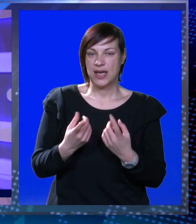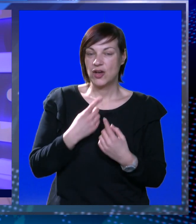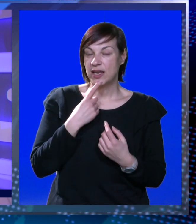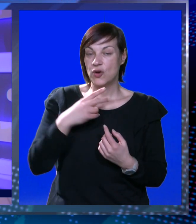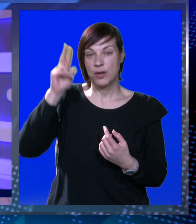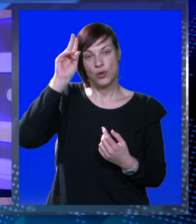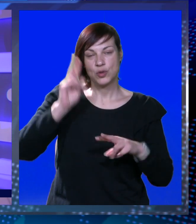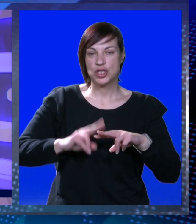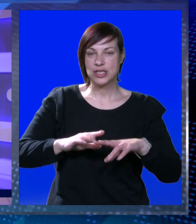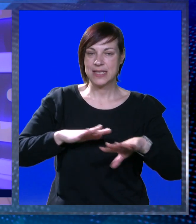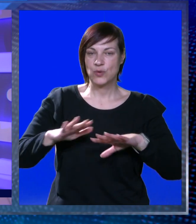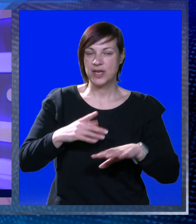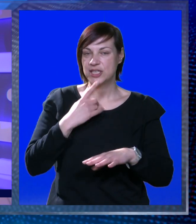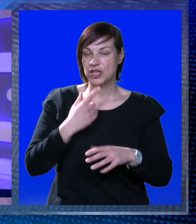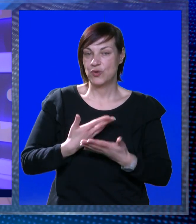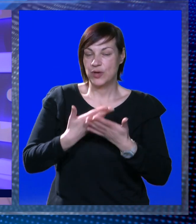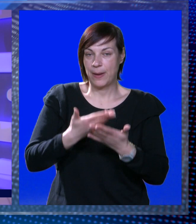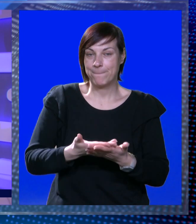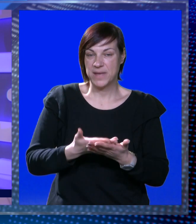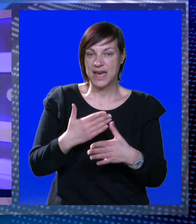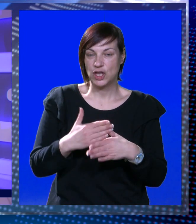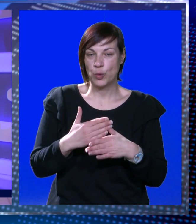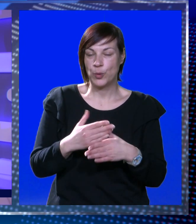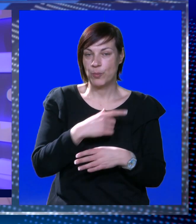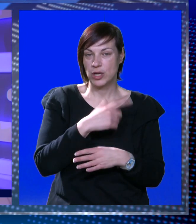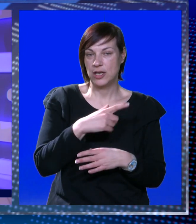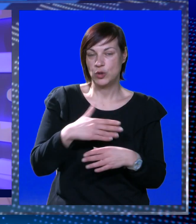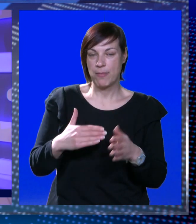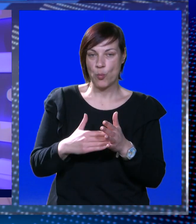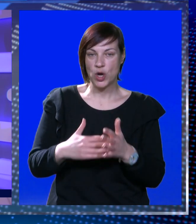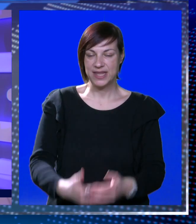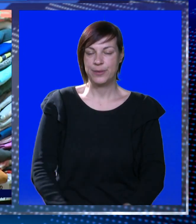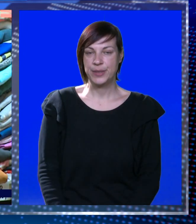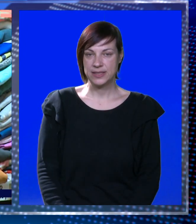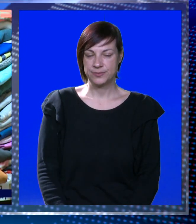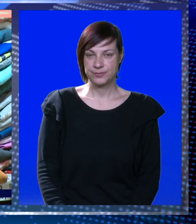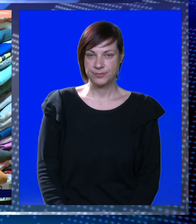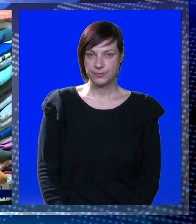tako, ali koje opcije preostaju građanima koji bi rado na taj način pomogli ljudima u potrebi.